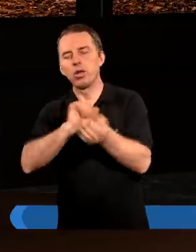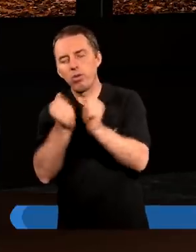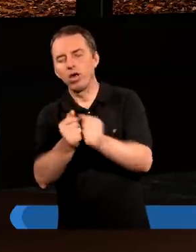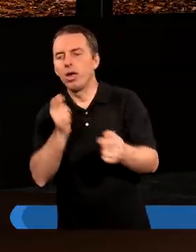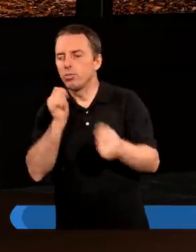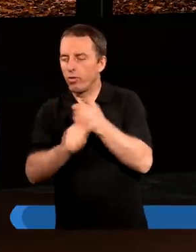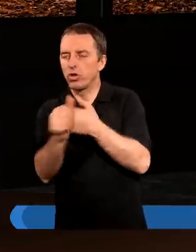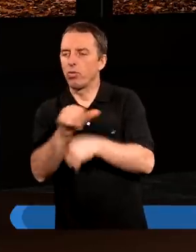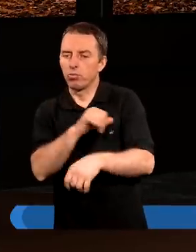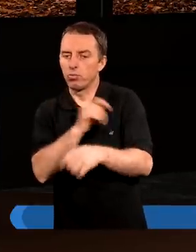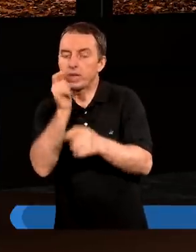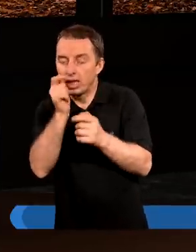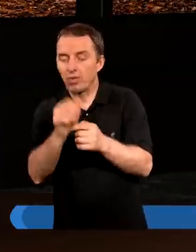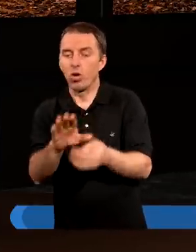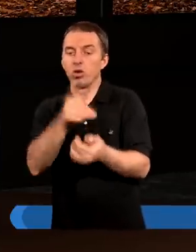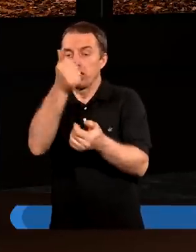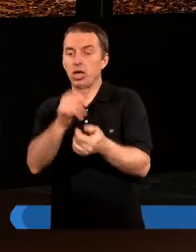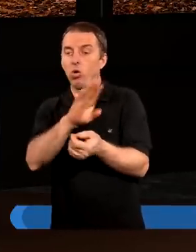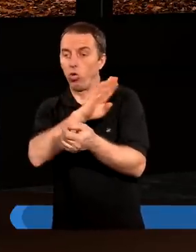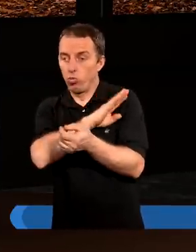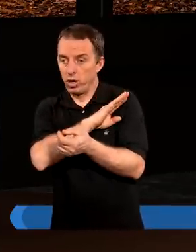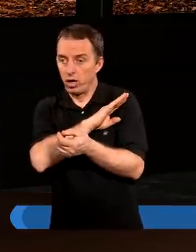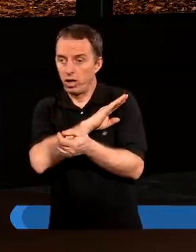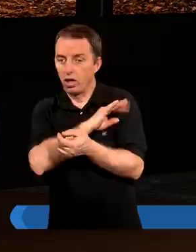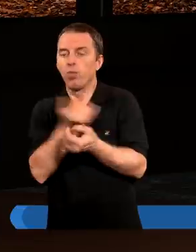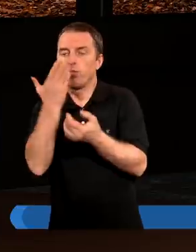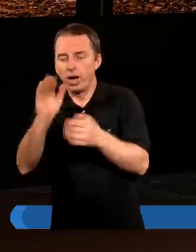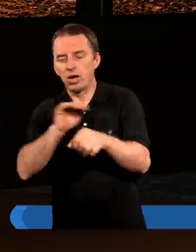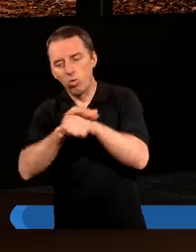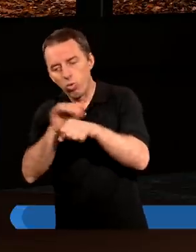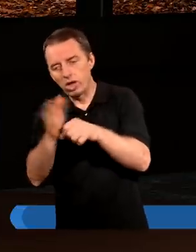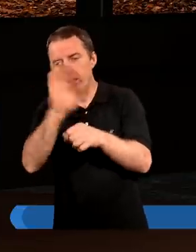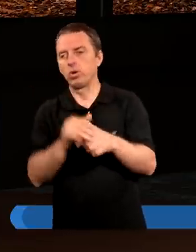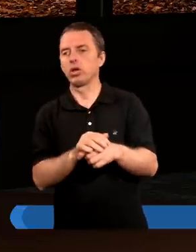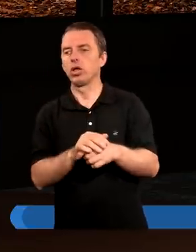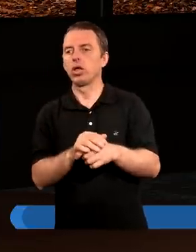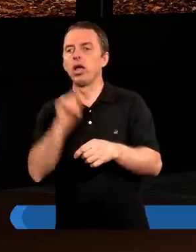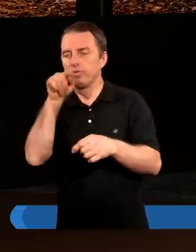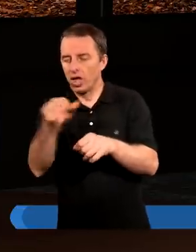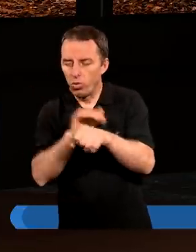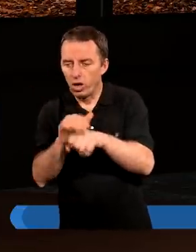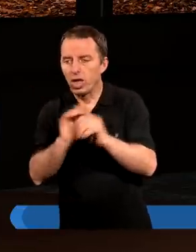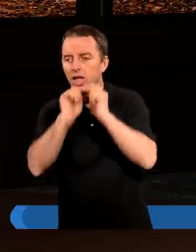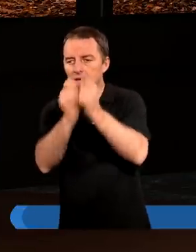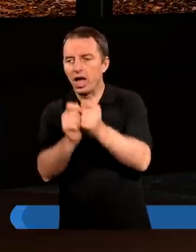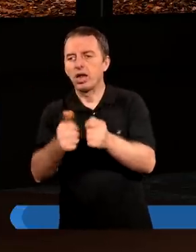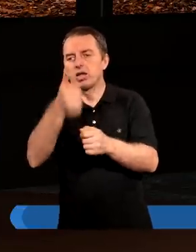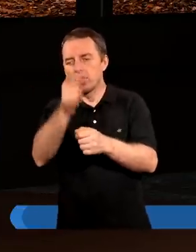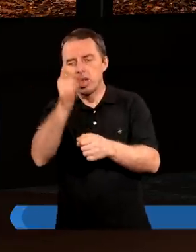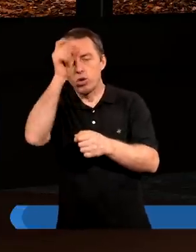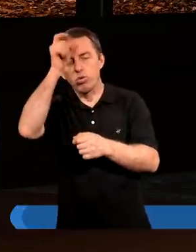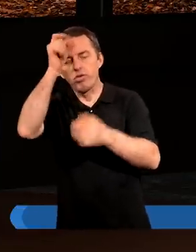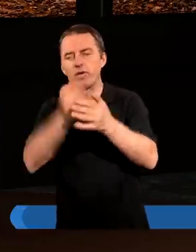z powodu przestępstwa jednego umarło wielu, to o wiele bardziej łaska Boga i w tej łasce dar jednego